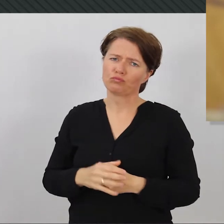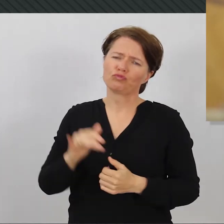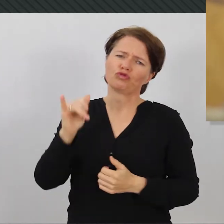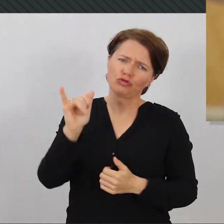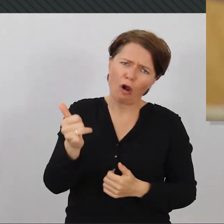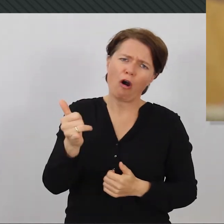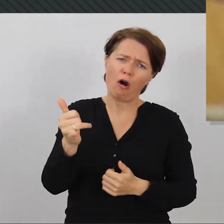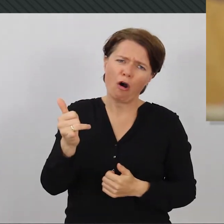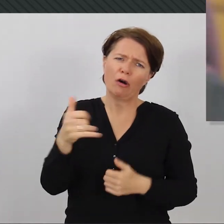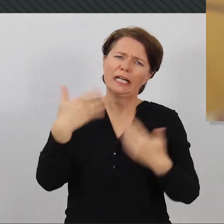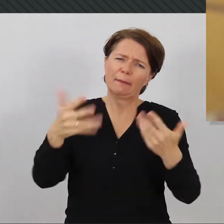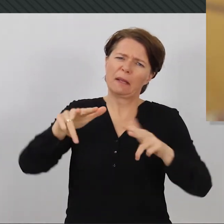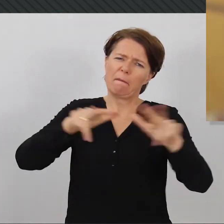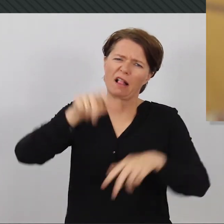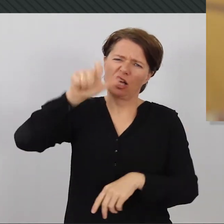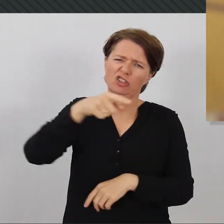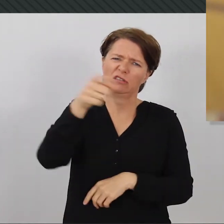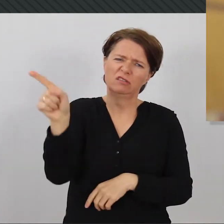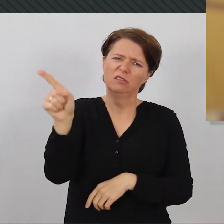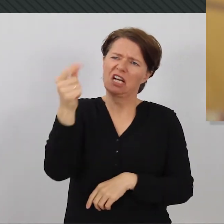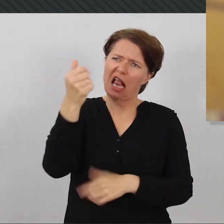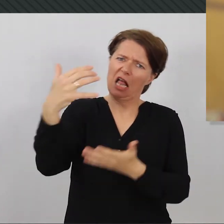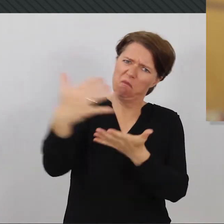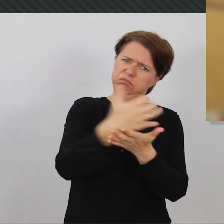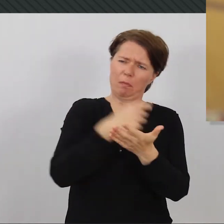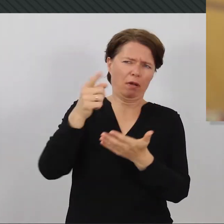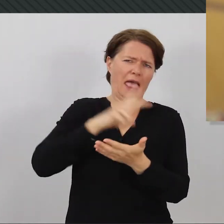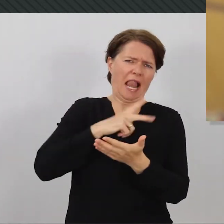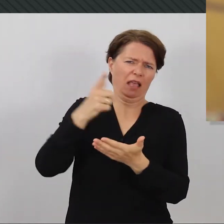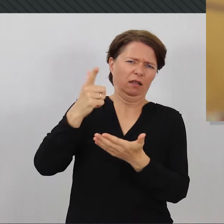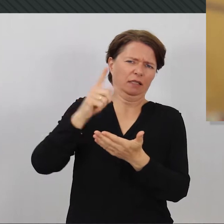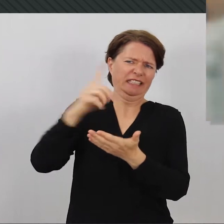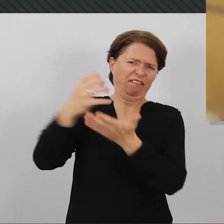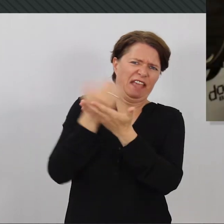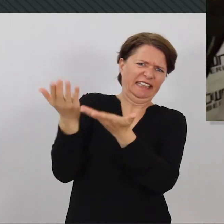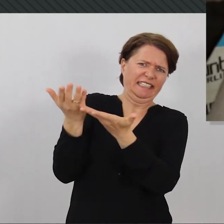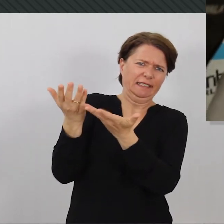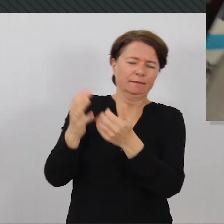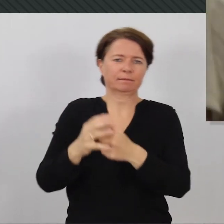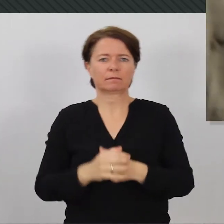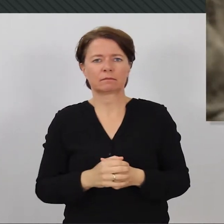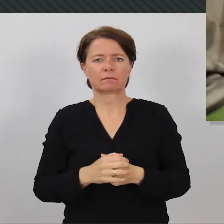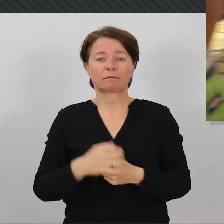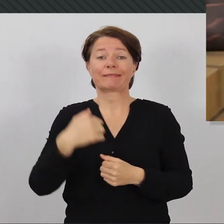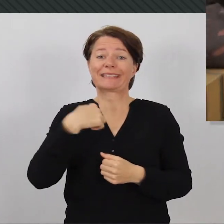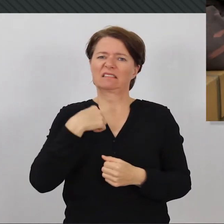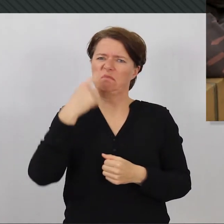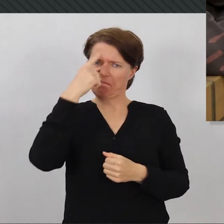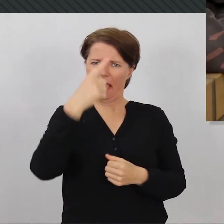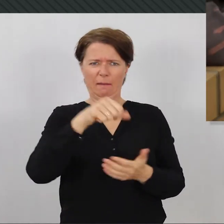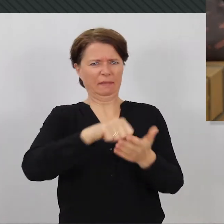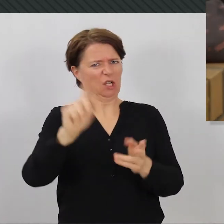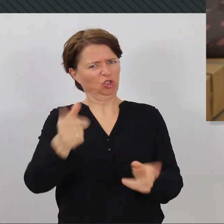Ich würde schon sagen, ja. Sicherlich gibt es Manager, die Gelder verdienen, sie nicht verdienen. Finde die Bezahlung aber scheiße.